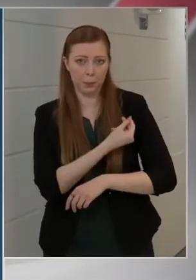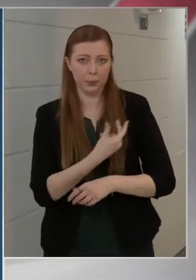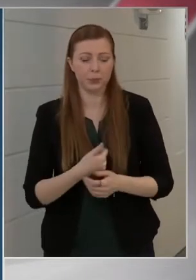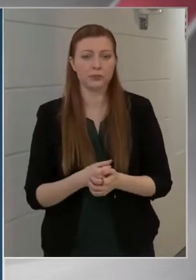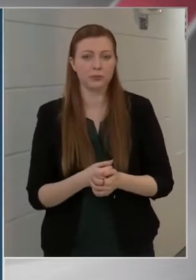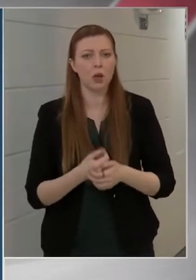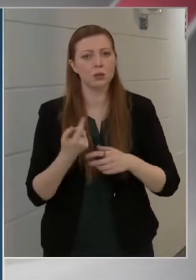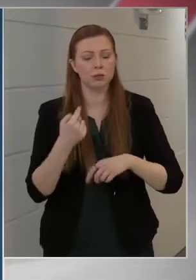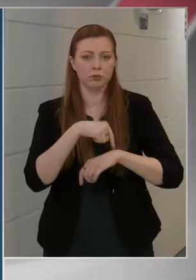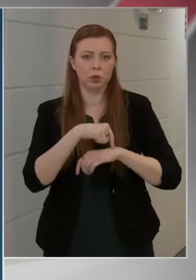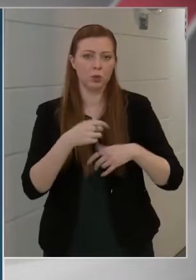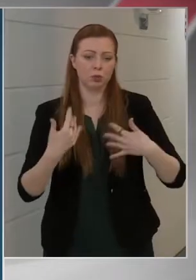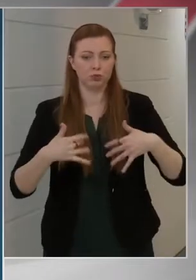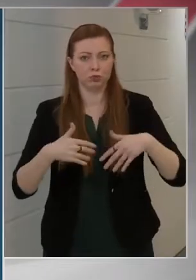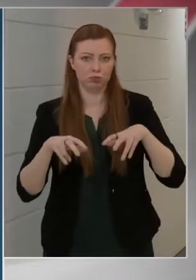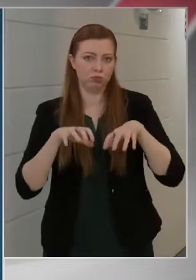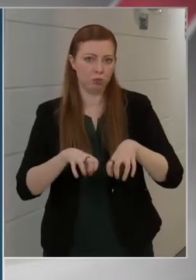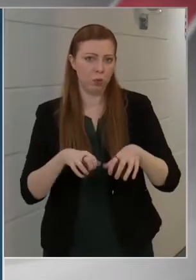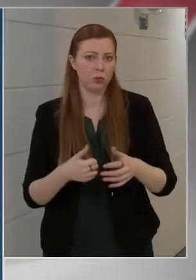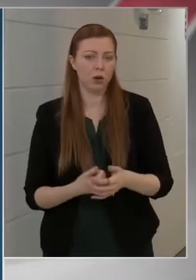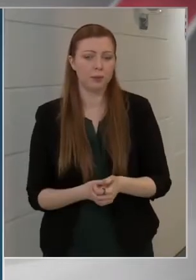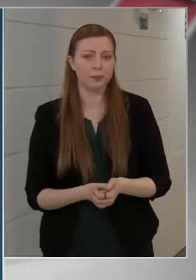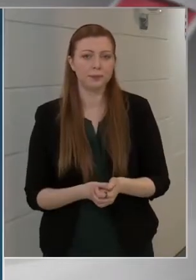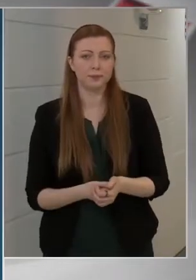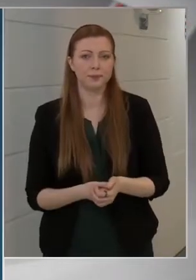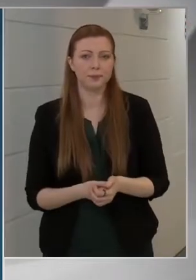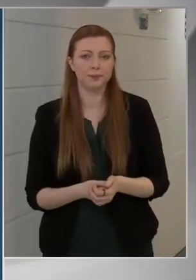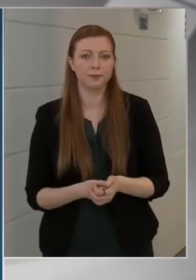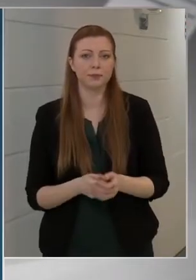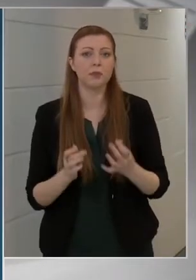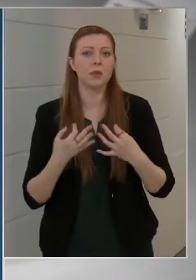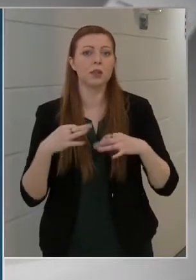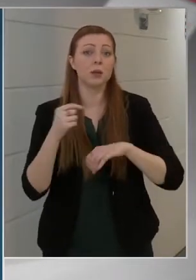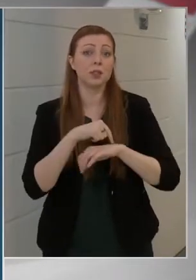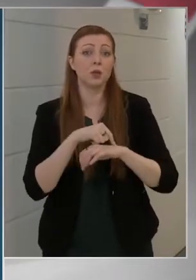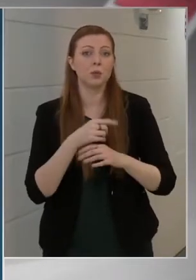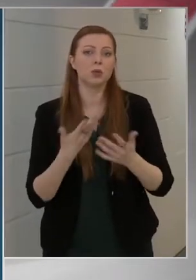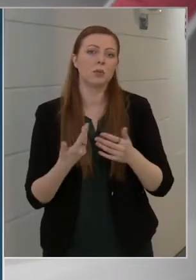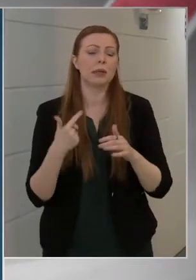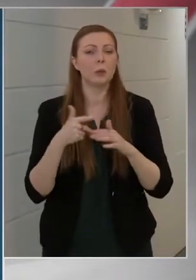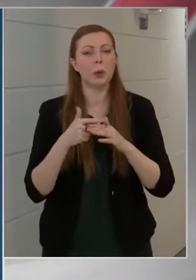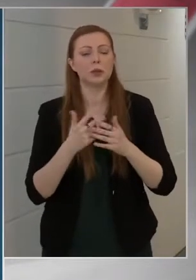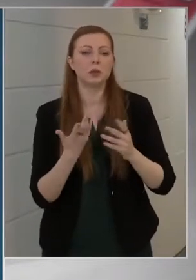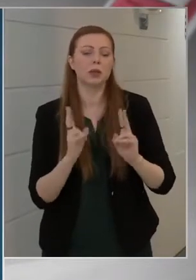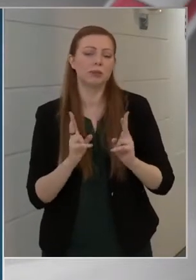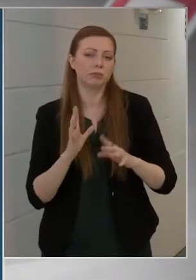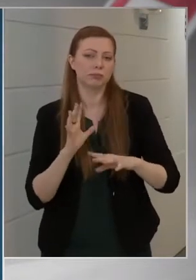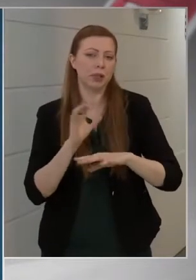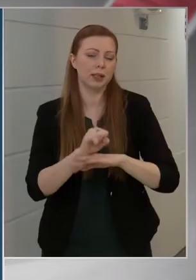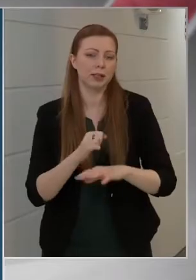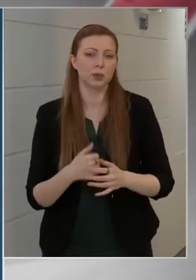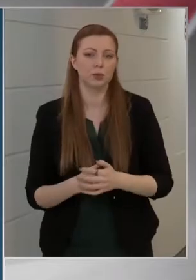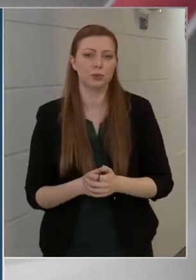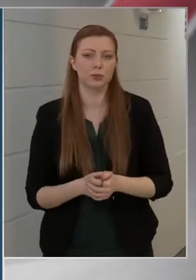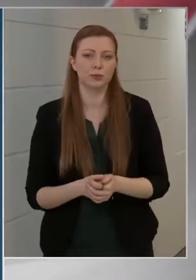az foglaljon minél előbb időpontot. A szabad időpontok még korlátozott számban elérhetők.